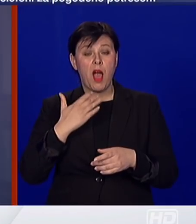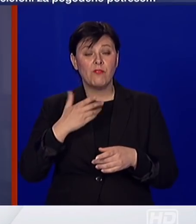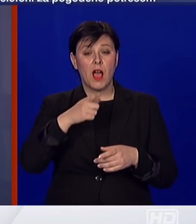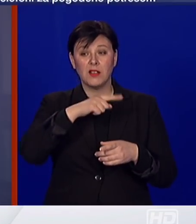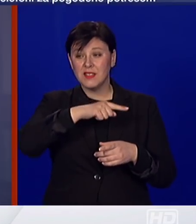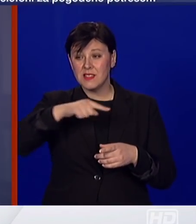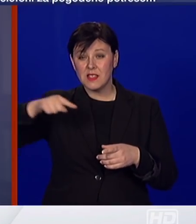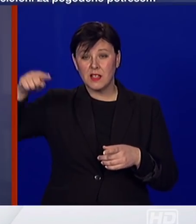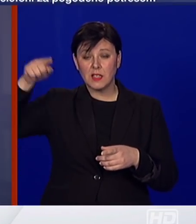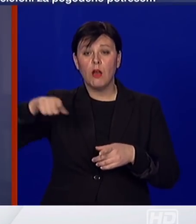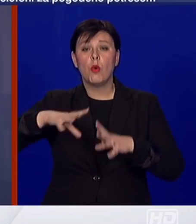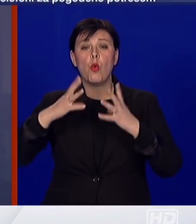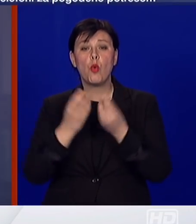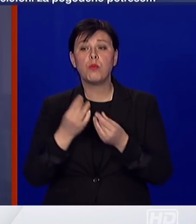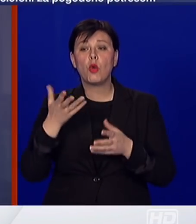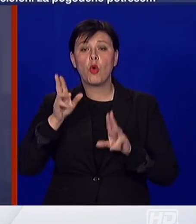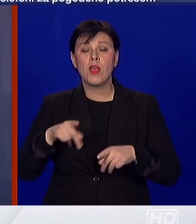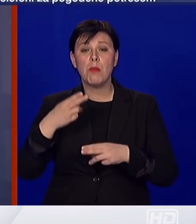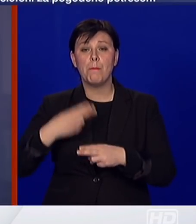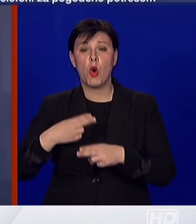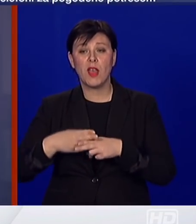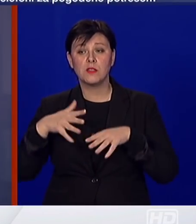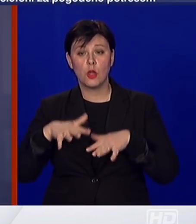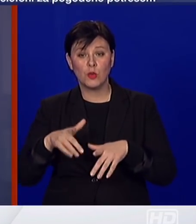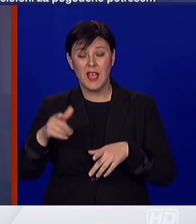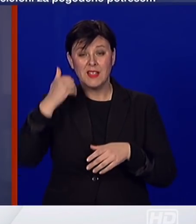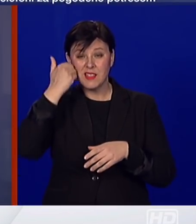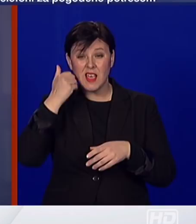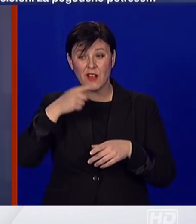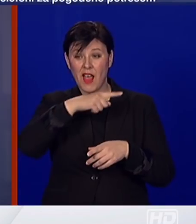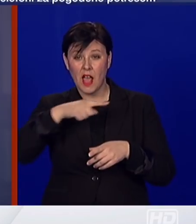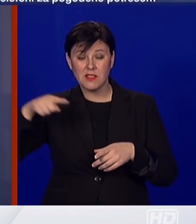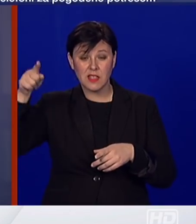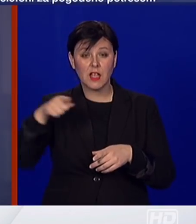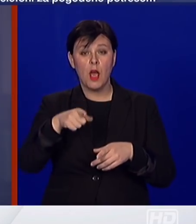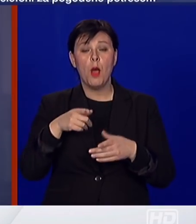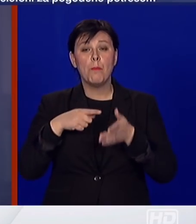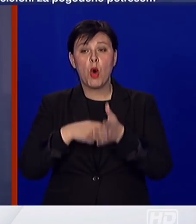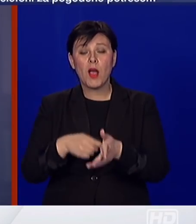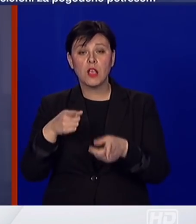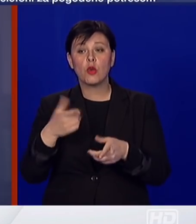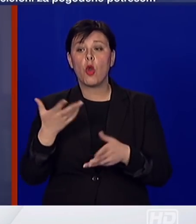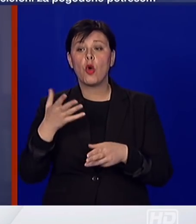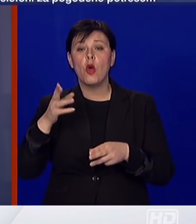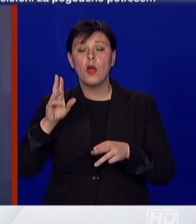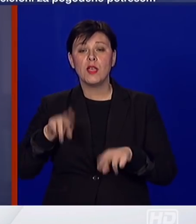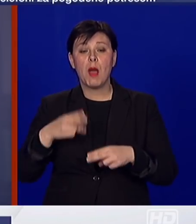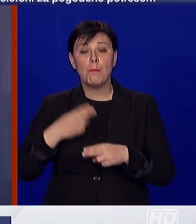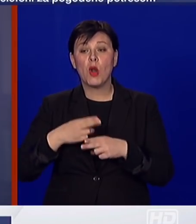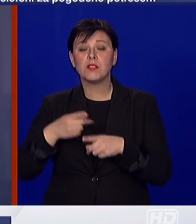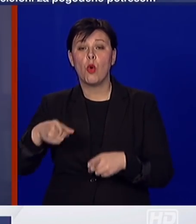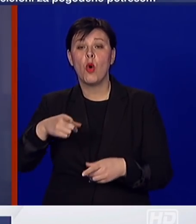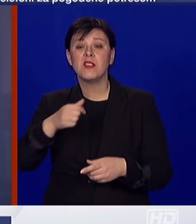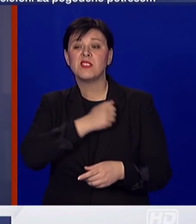ukupan broj oboljelih. Ova crvena crta pokazuje broj oboljelih u Splitsko